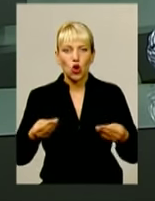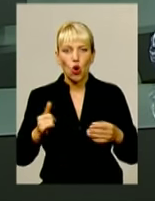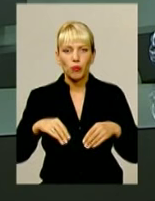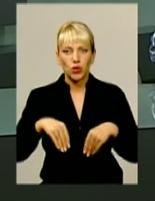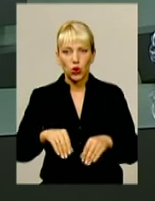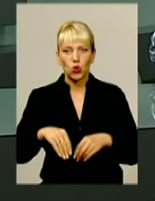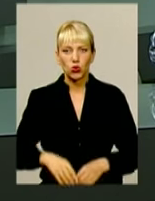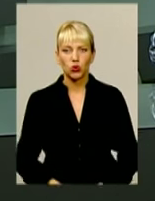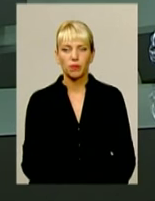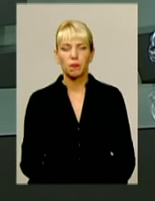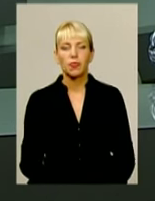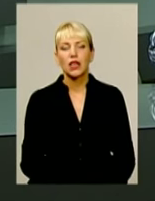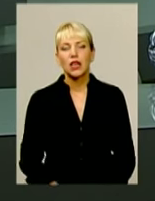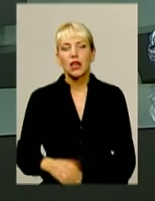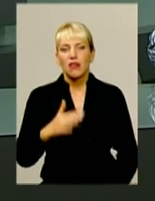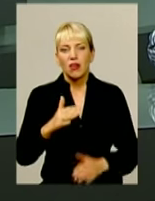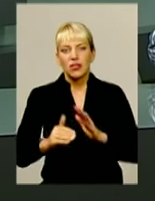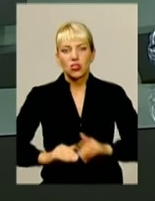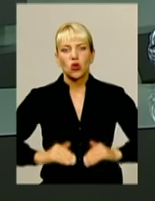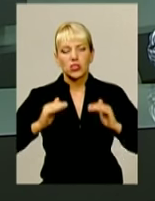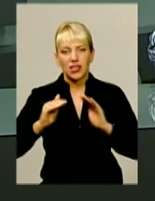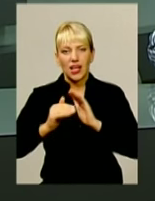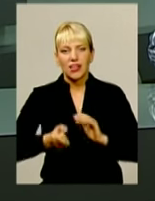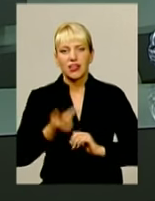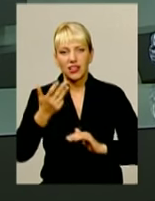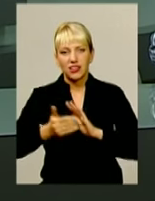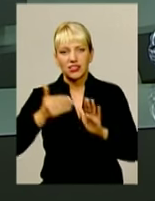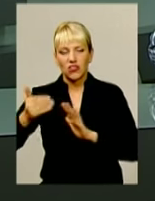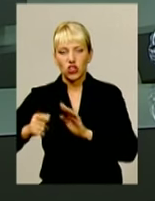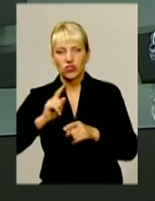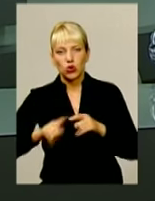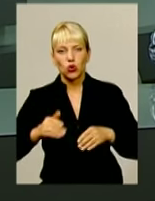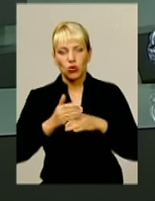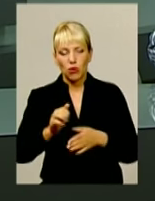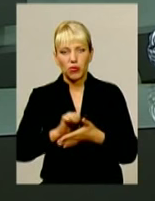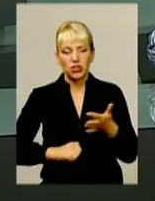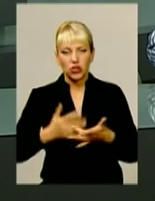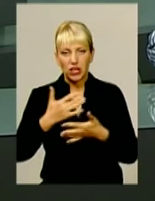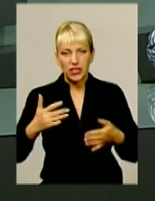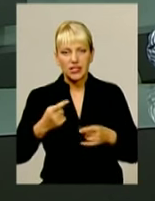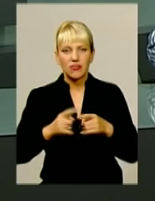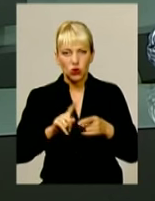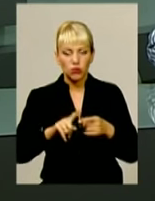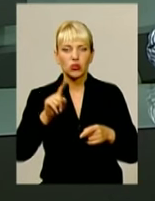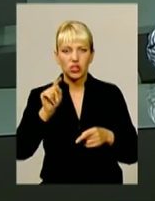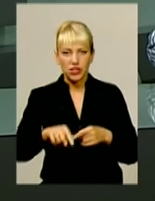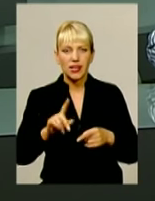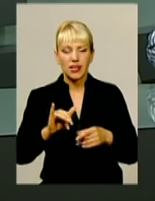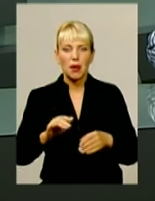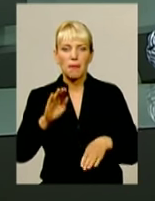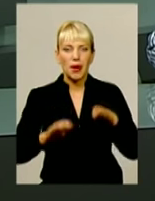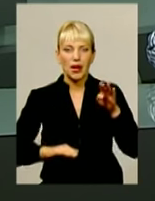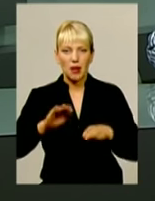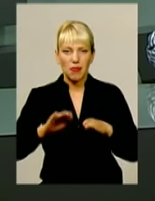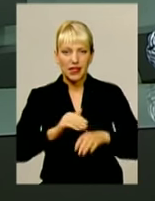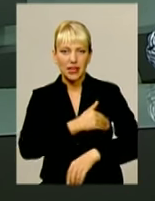зросла кількість викликів швидкої допомоги. Причини різні, в тому числі перепади температури повітря. Та слідок